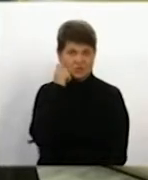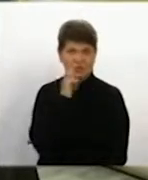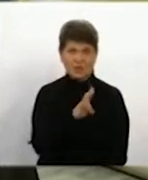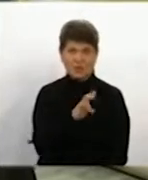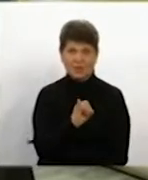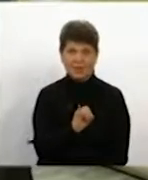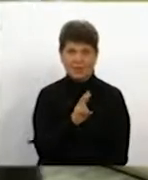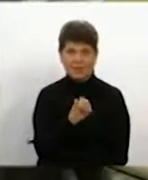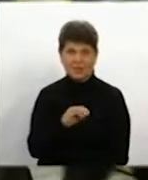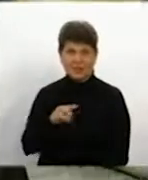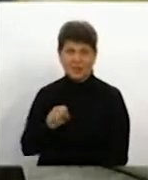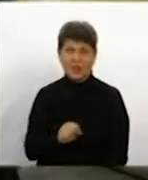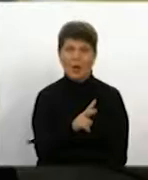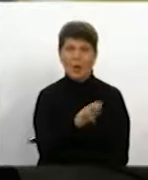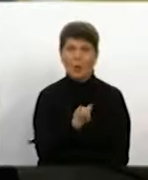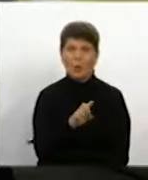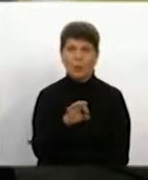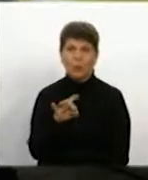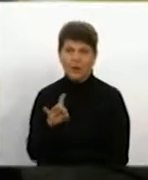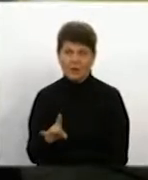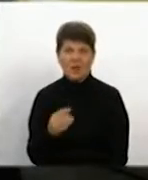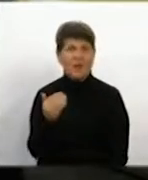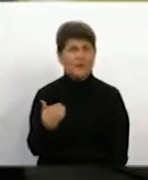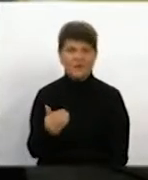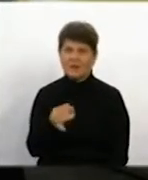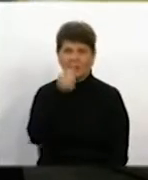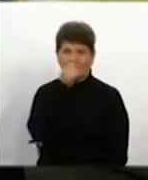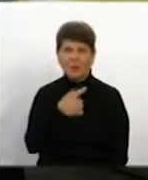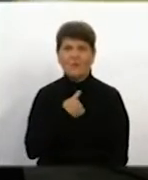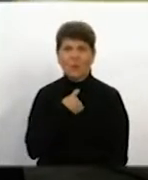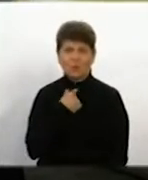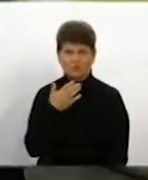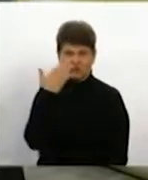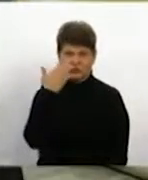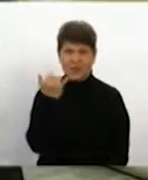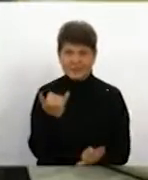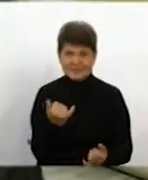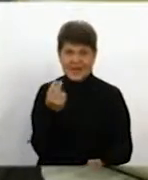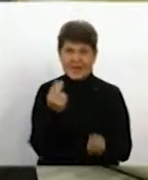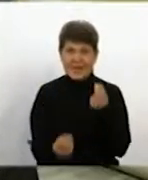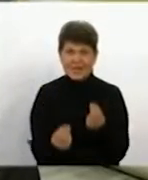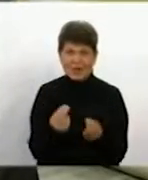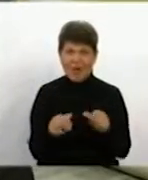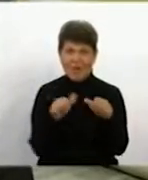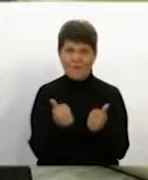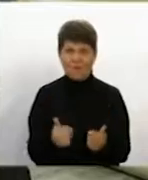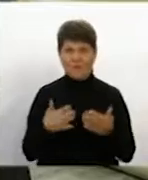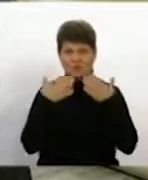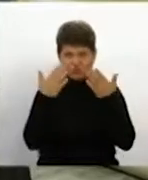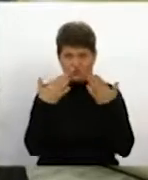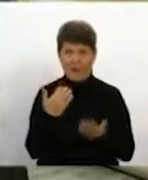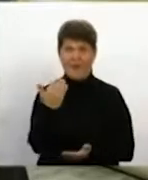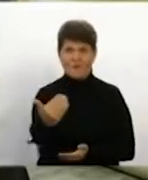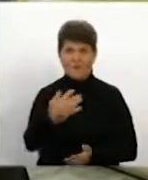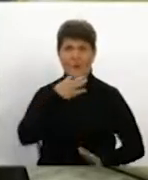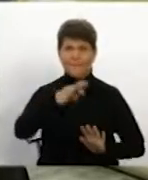не міг прочитати голосно. Завдяки Марині він не в ігровій формі, він зараз читає виразно. Вона мені допомогла, навіть